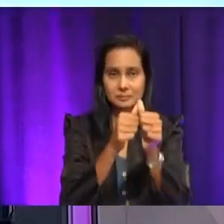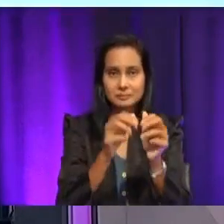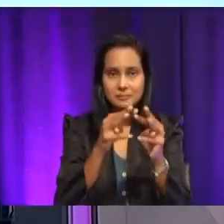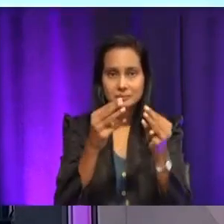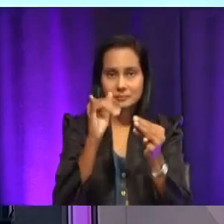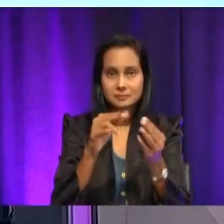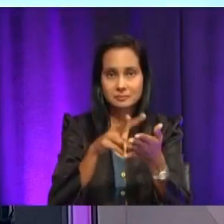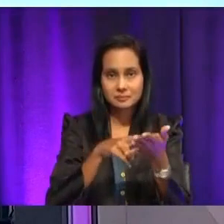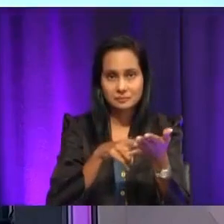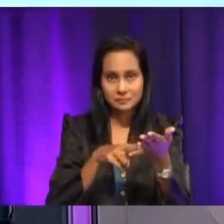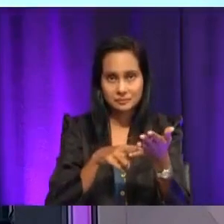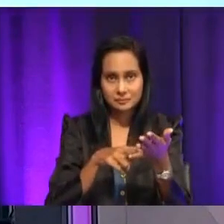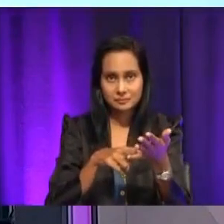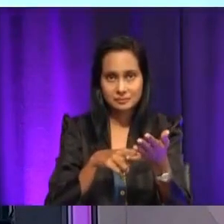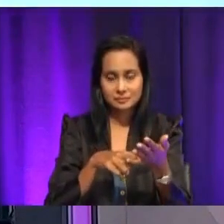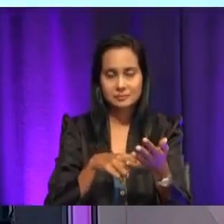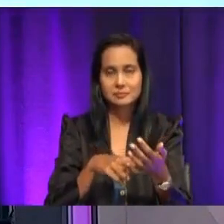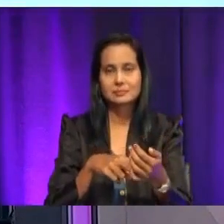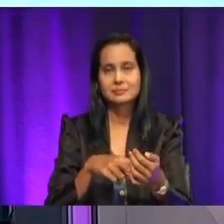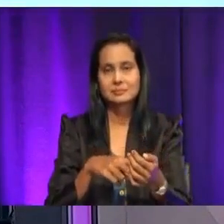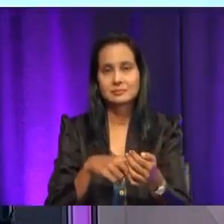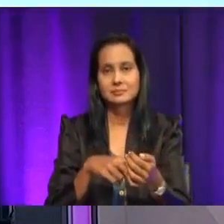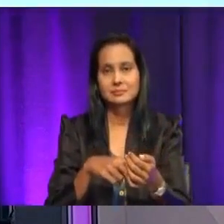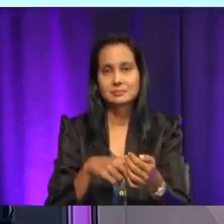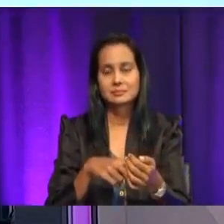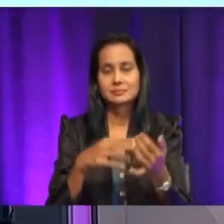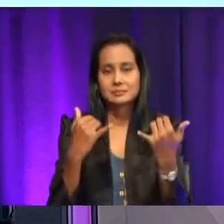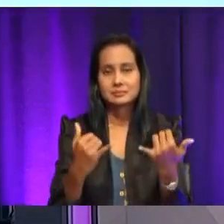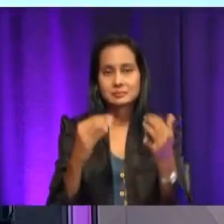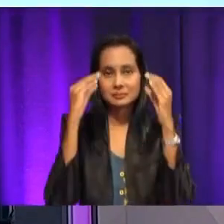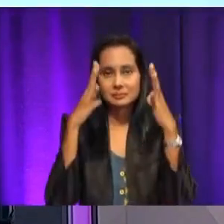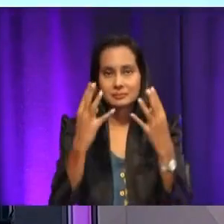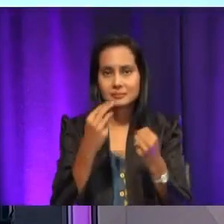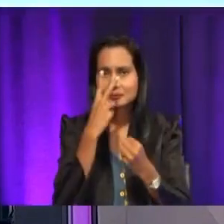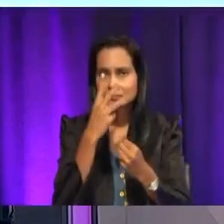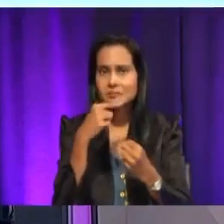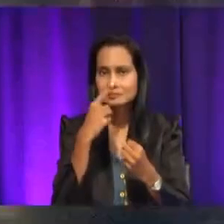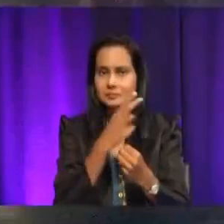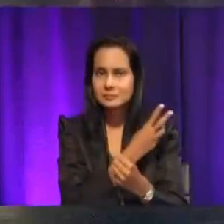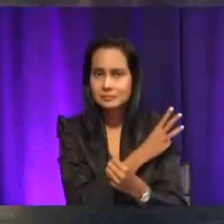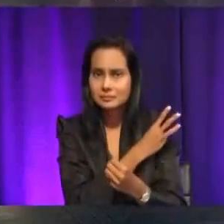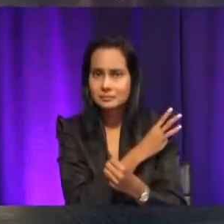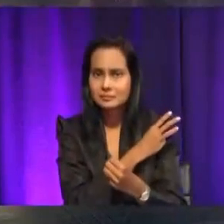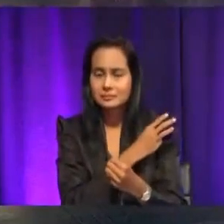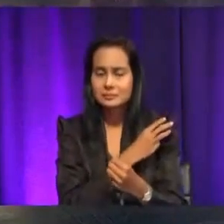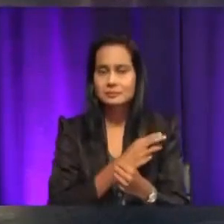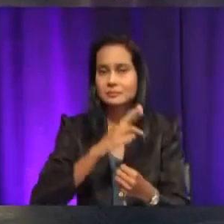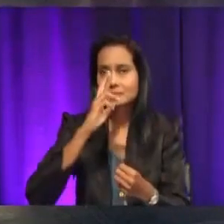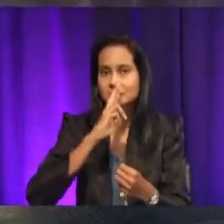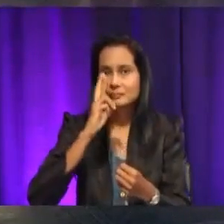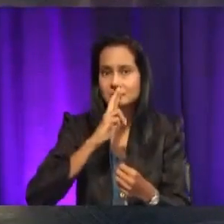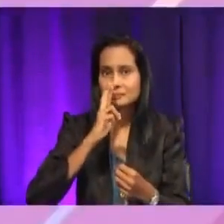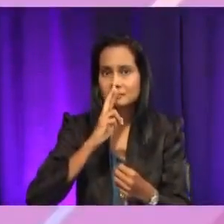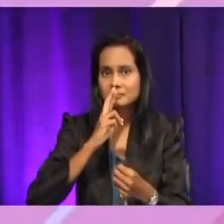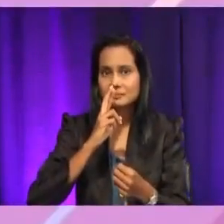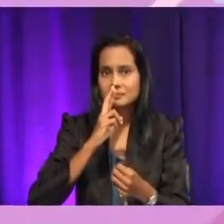sekarang cikgu nak tengoklah yang mana satu kumpulan baju merah. Siapa yang memakili kumpulan baju merah? Sila angkat tangan. Sila